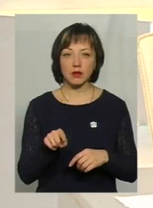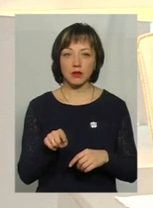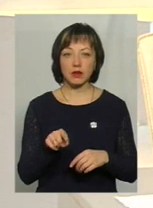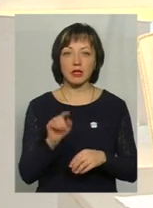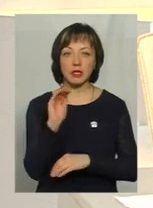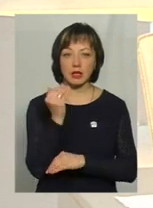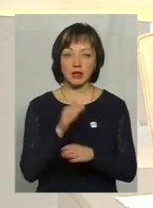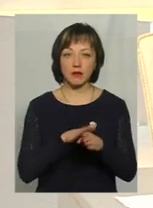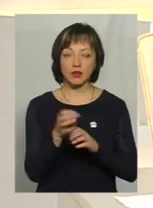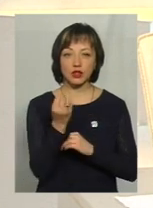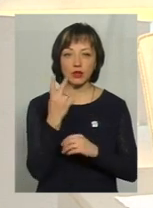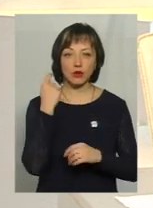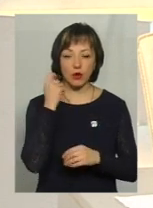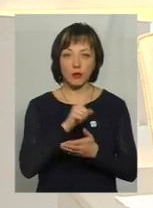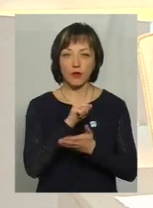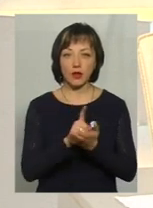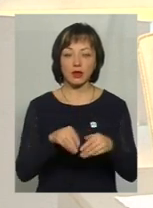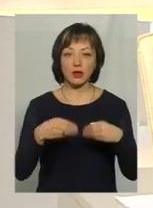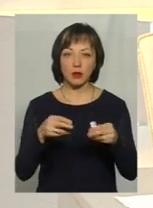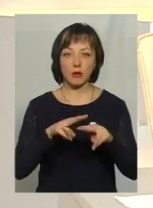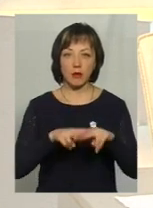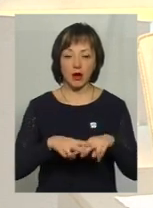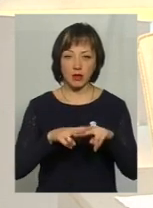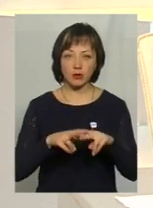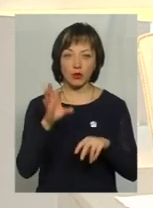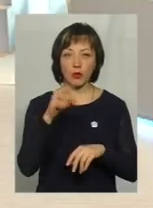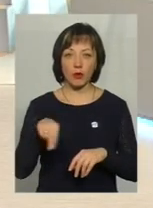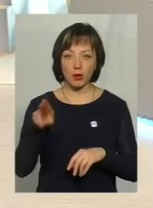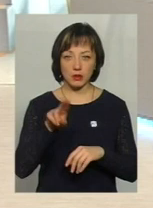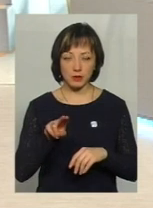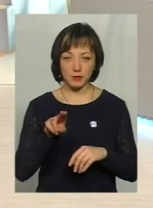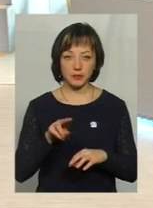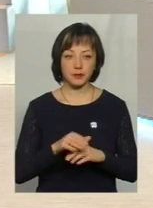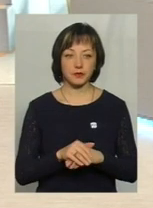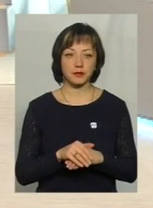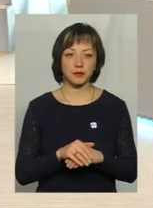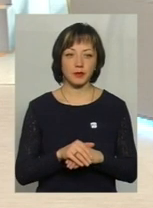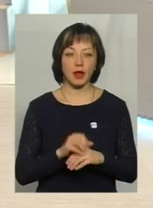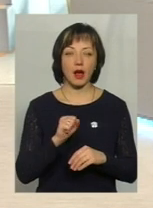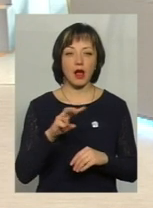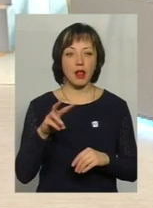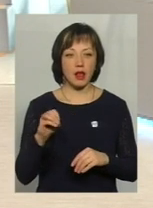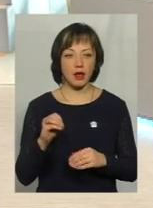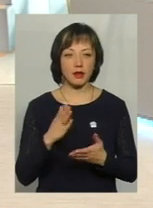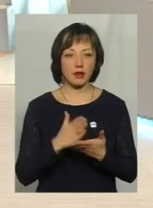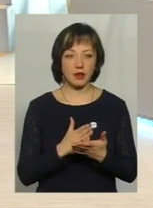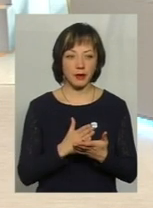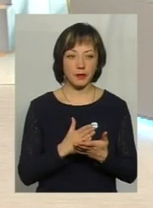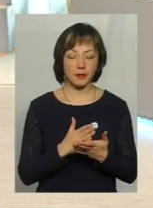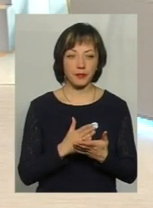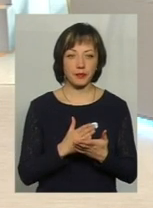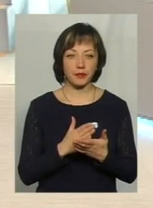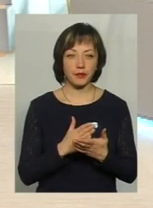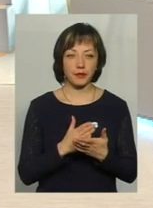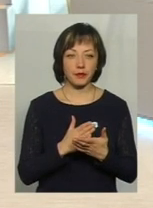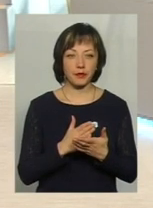років, і я повинен надати її паспорт в індіфікаційний конус. Але є, як